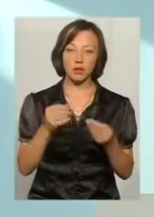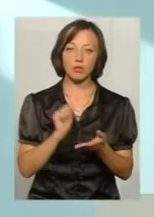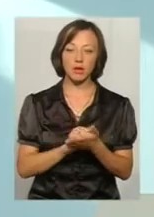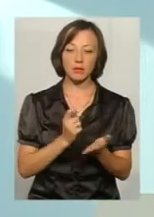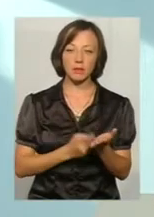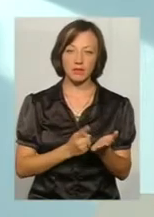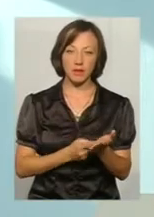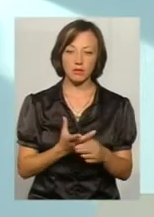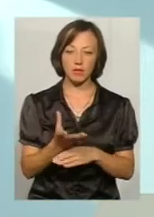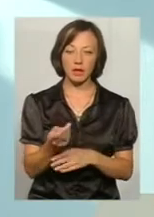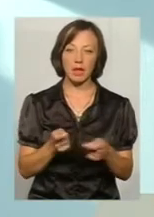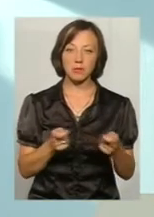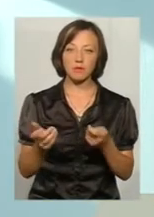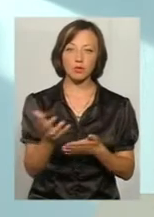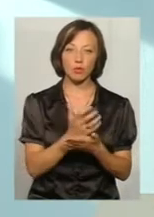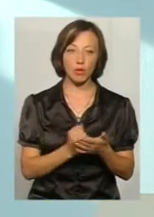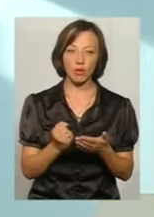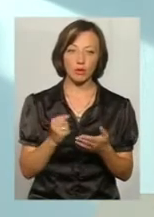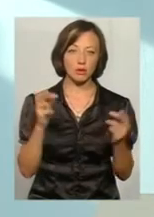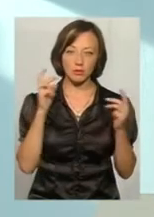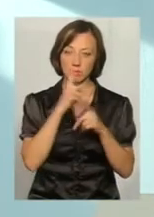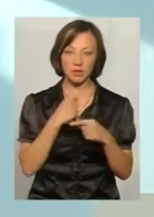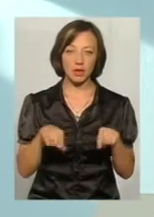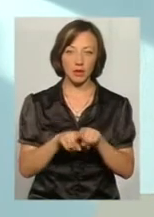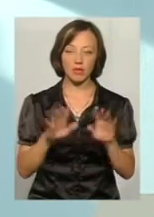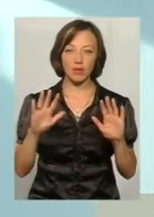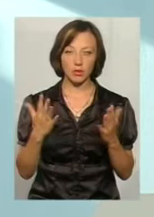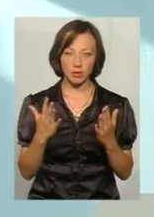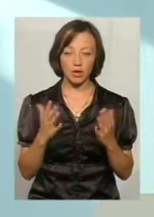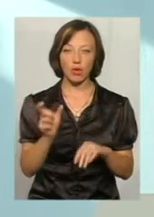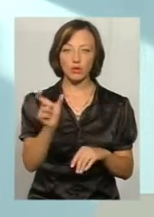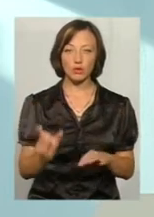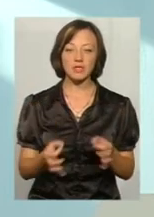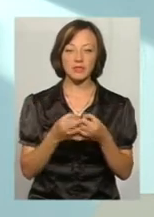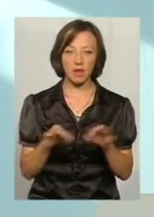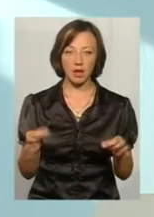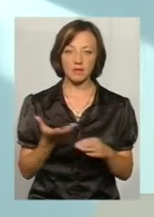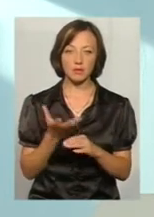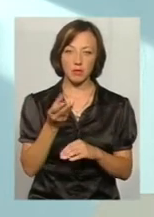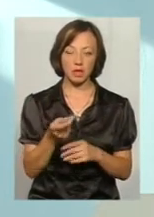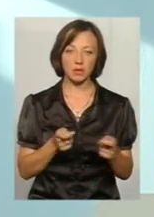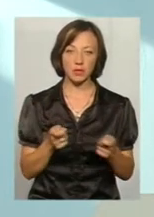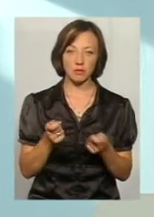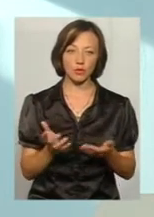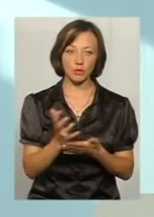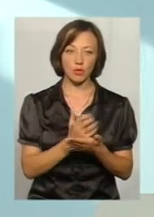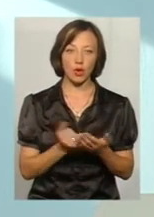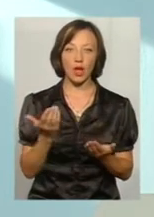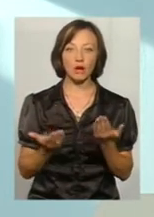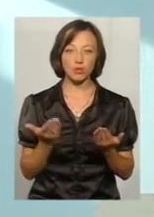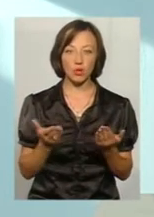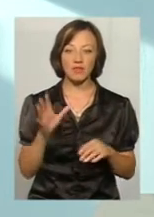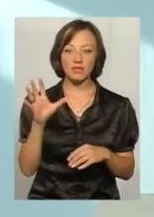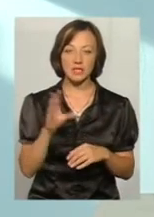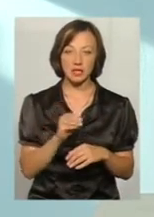підтверджують сплату адміністративного збору, є неправомірною. В таких випадках особа звільняється від сплати адміністративного збору. Якщо ж